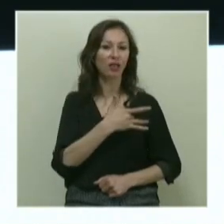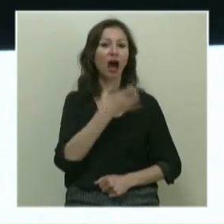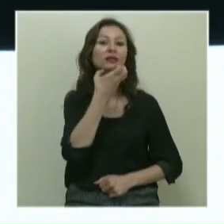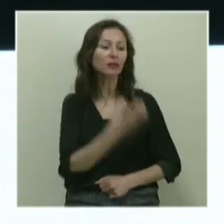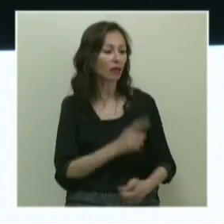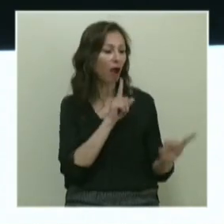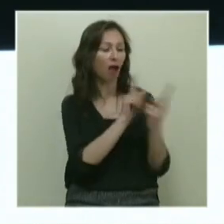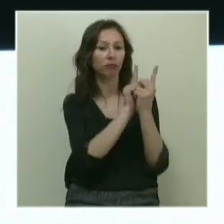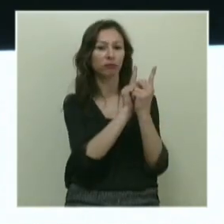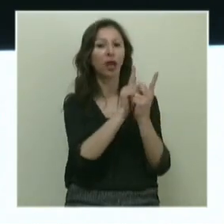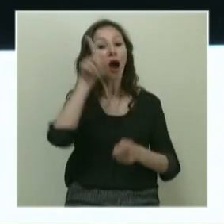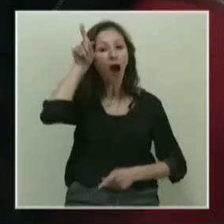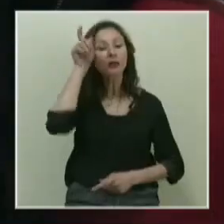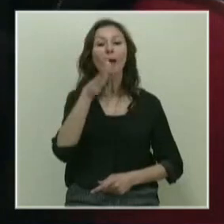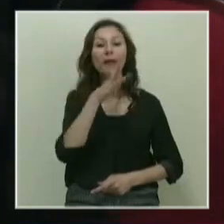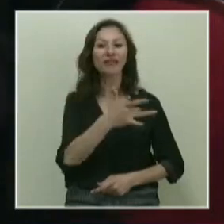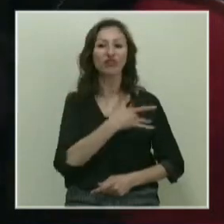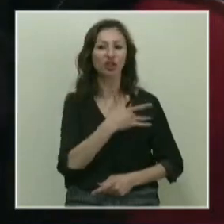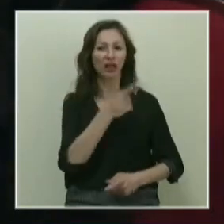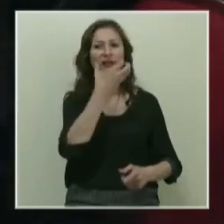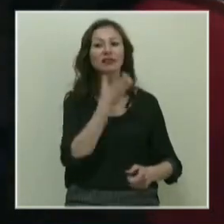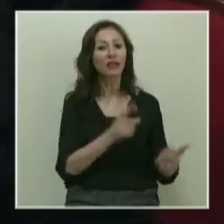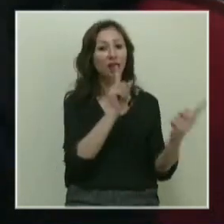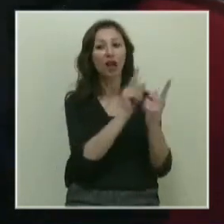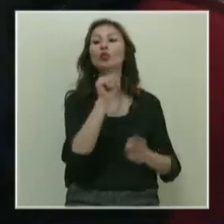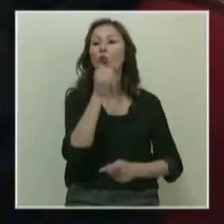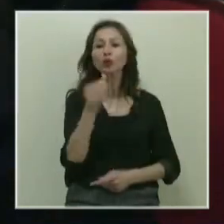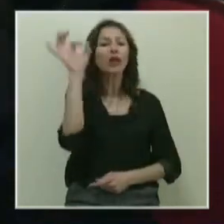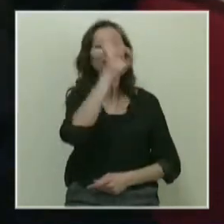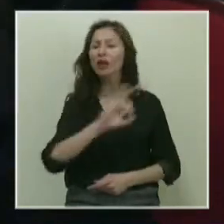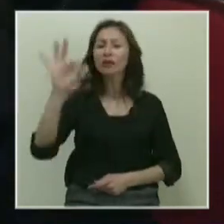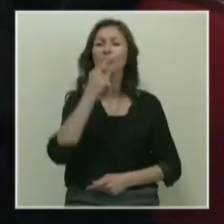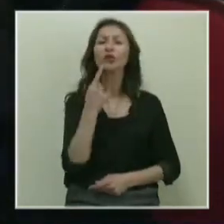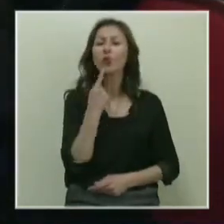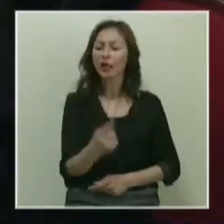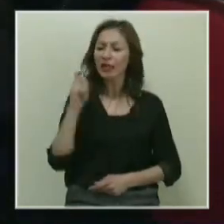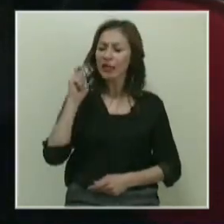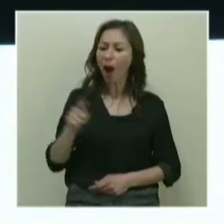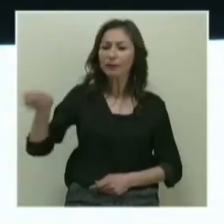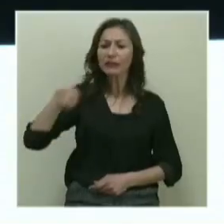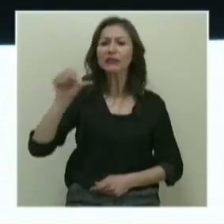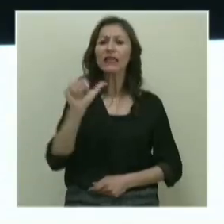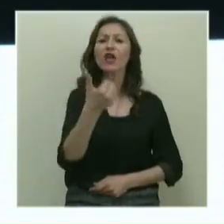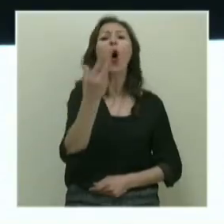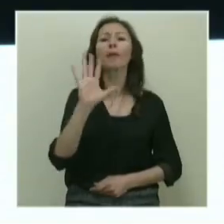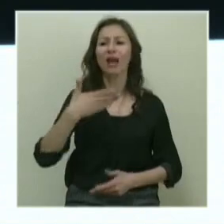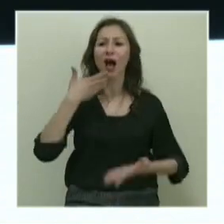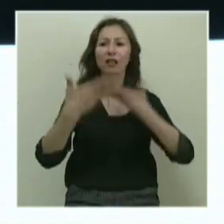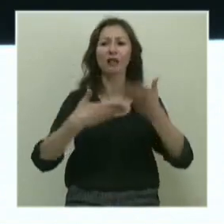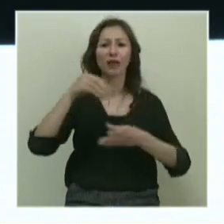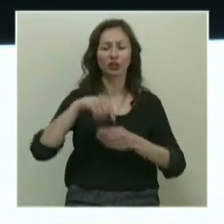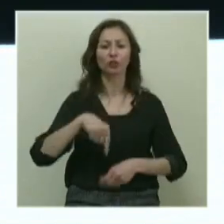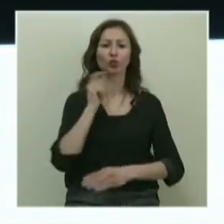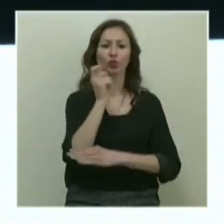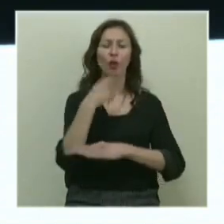sadakat. Akla, bilime, vicdana sadakat yoksa hiçbir söylediğinizin ve yaptığınızın değeri olmadığını size anlatmak için bu